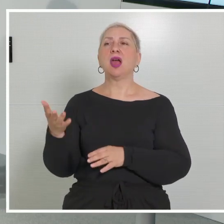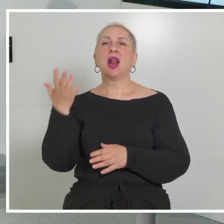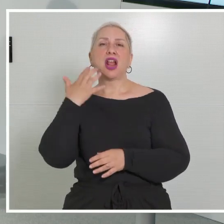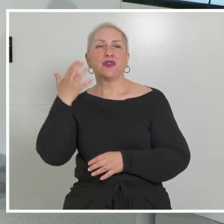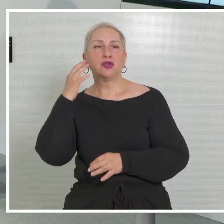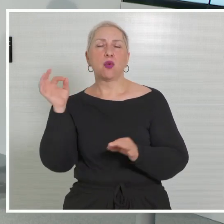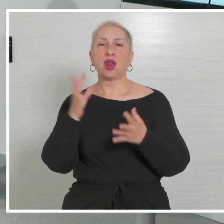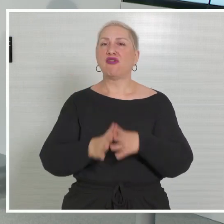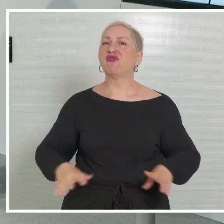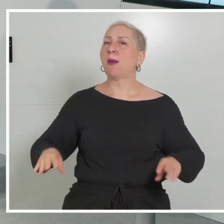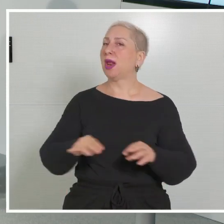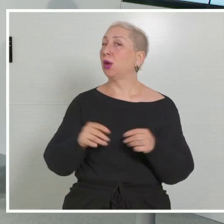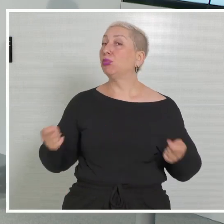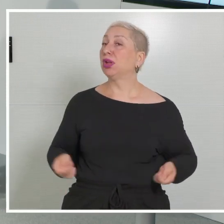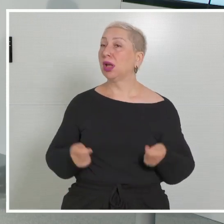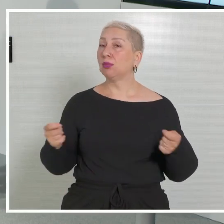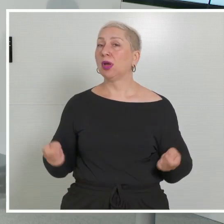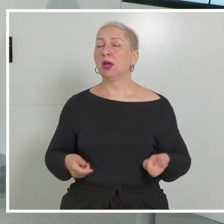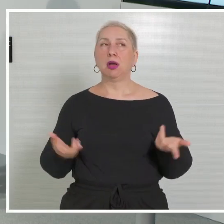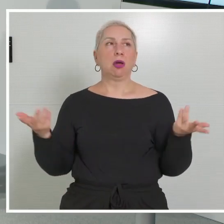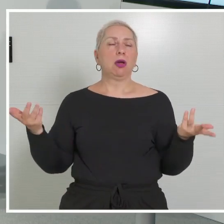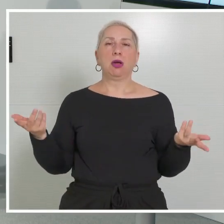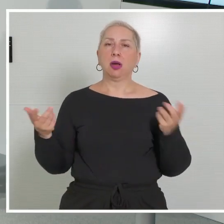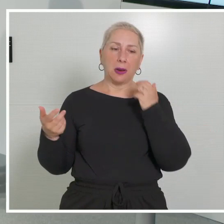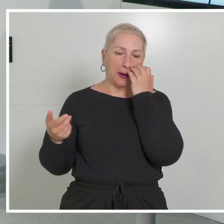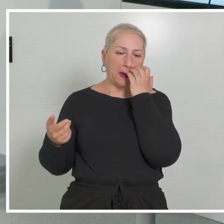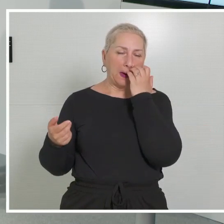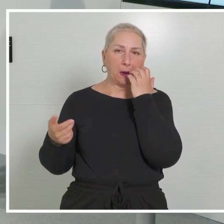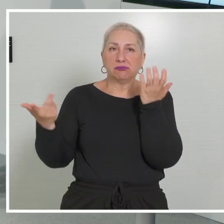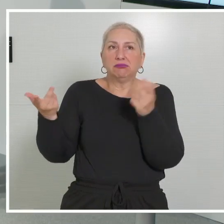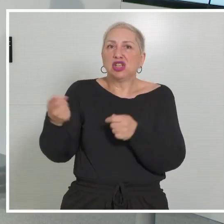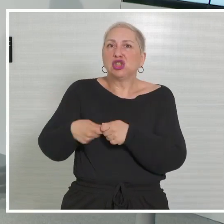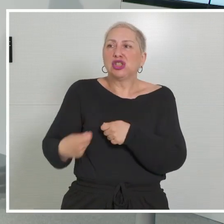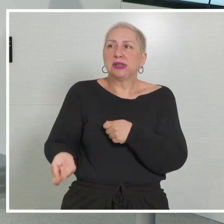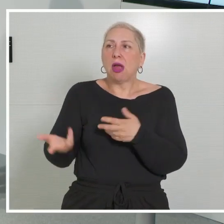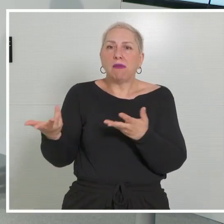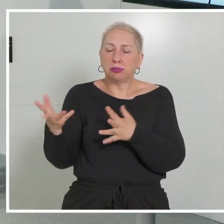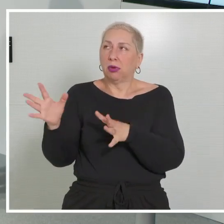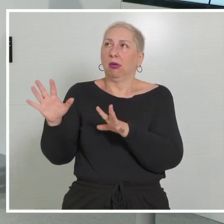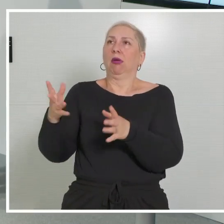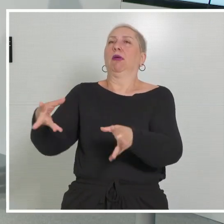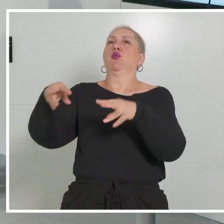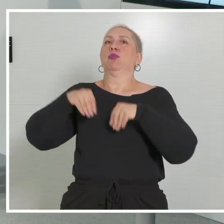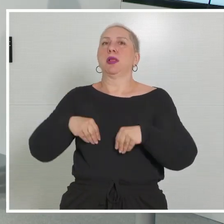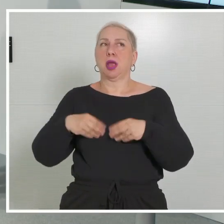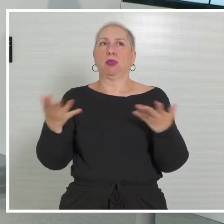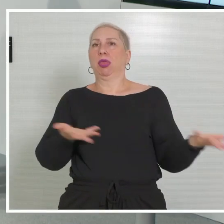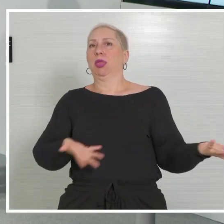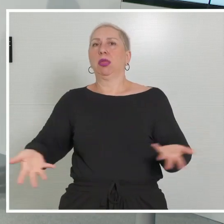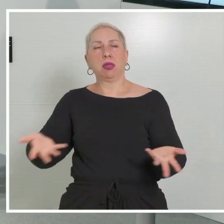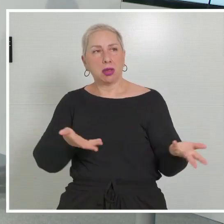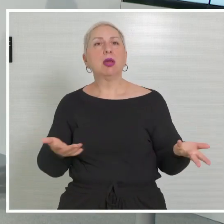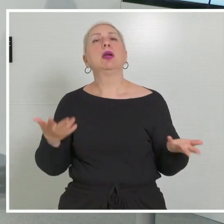Familienbetriebe, die manchmal auch ganz unverhofft aufgrund von Schicksalsschlägen übernommen werden müssen, wo das deutliche Abhilfe